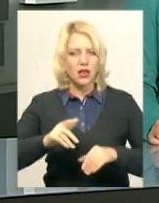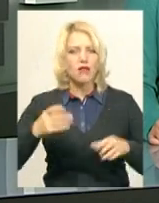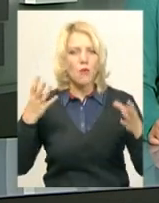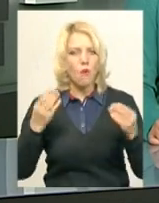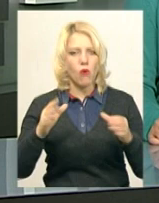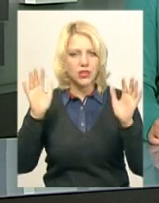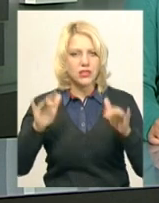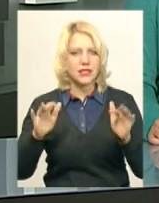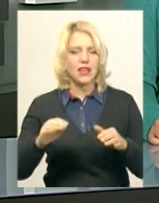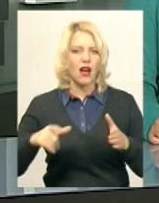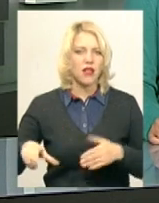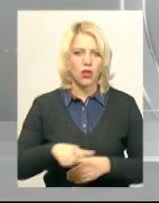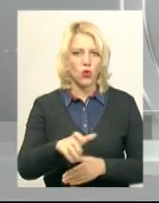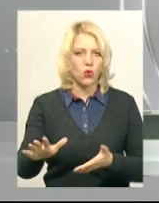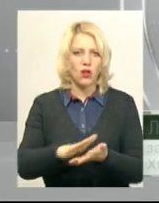На дорогах ожеледиться.